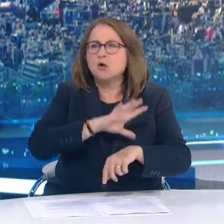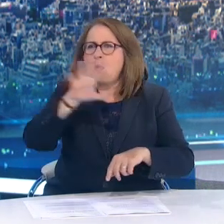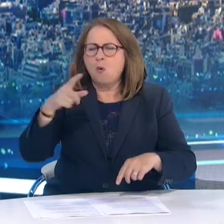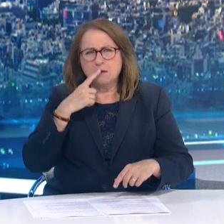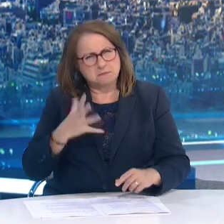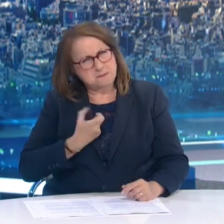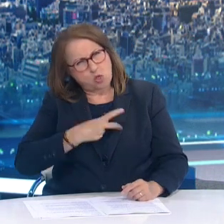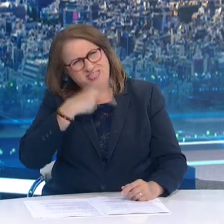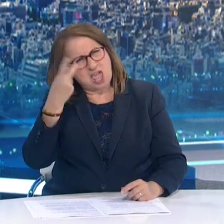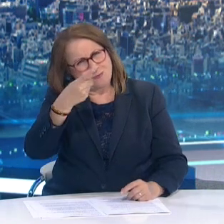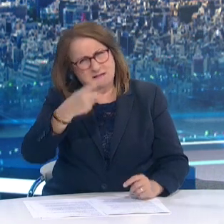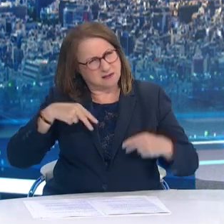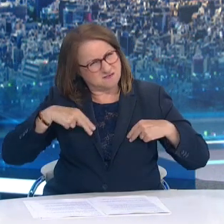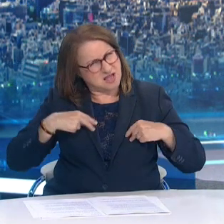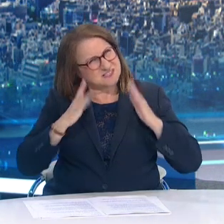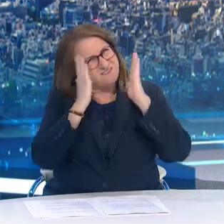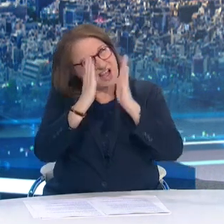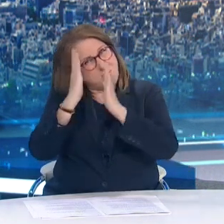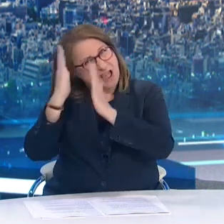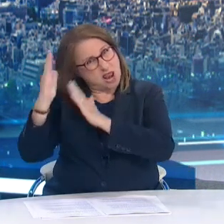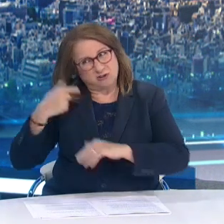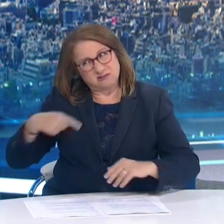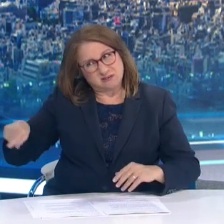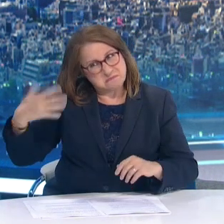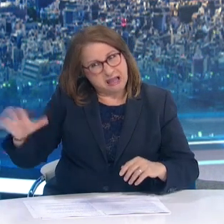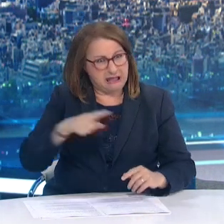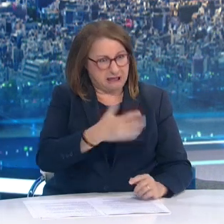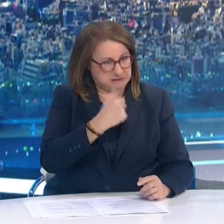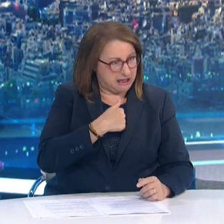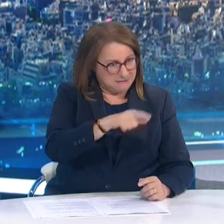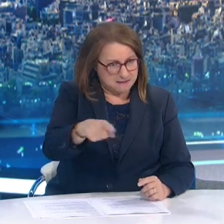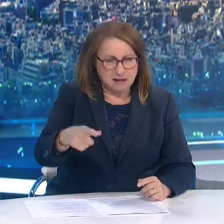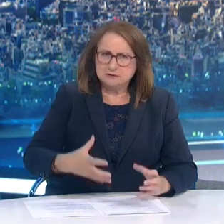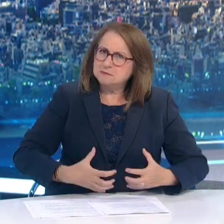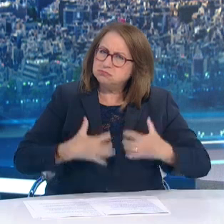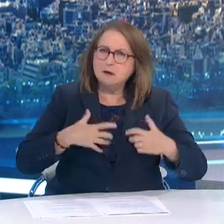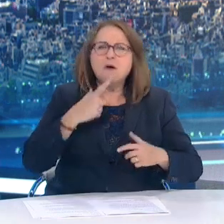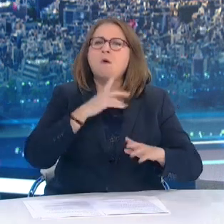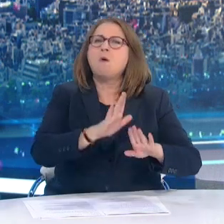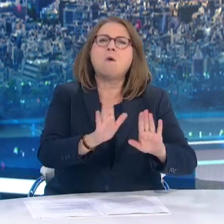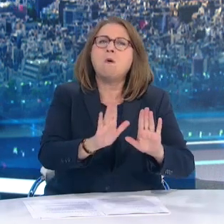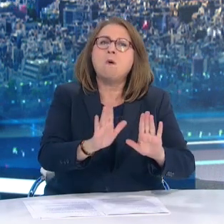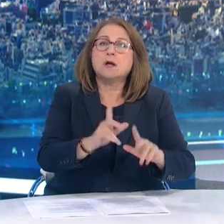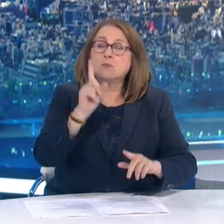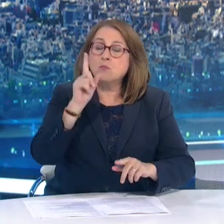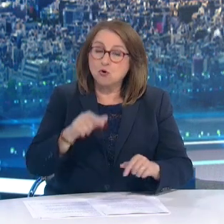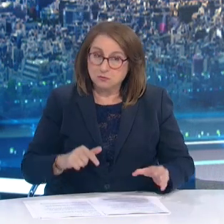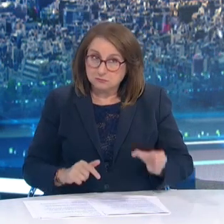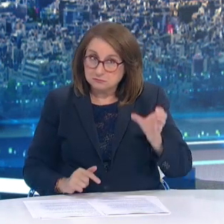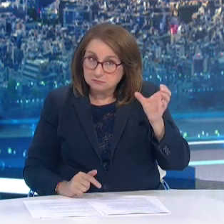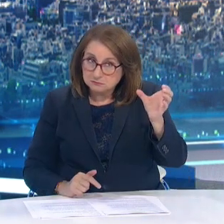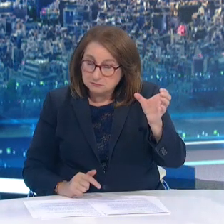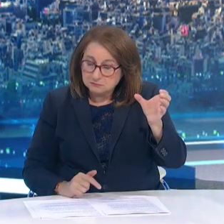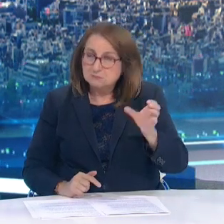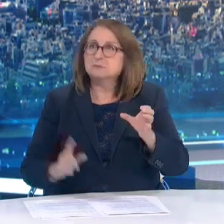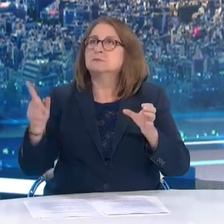προσκομιζόμενης ψηφιακής ή χάρτινης βεβαίως εμβολιασμού η νόσησης και ως εκεί Η εφαρμογή των μέτρων θα γίνει με πλήρη σεβασμό στην